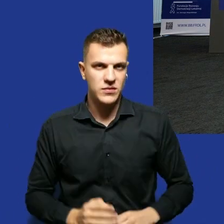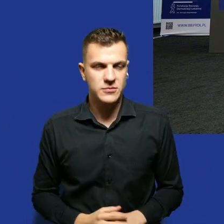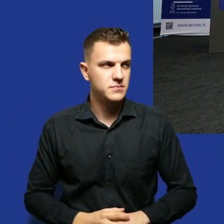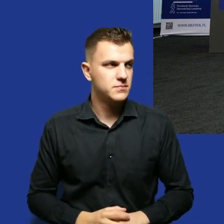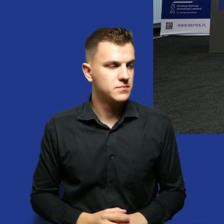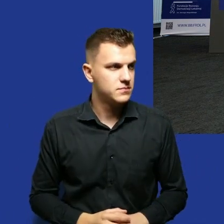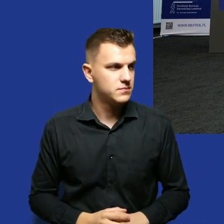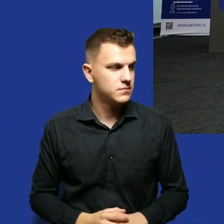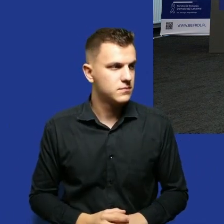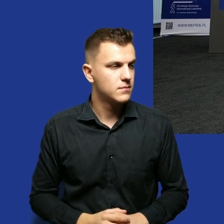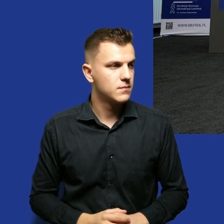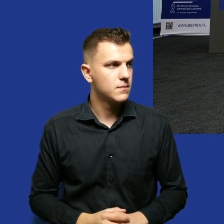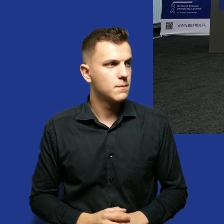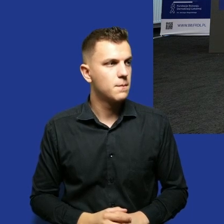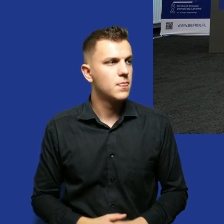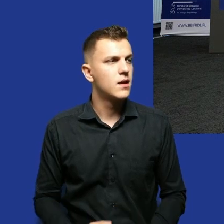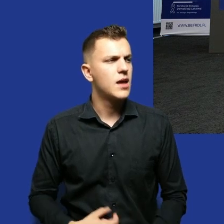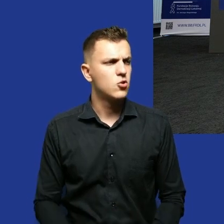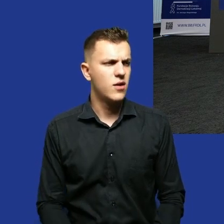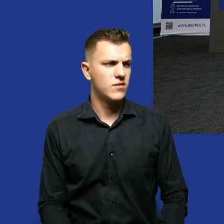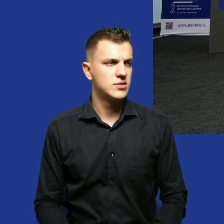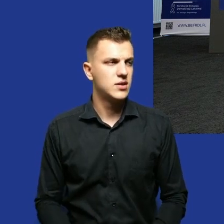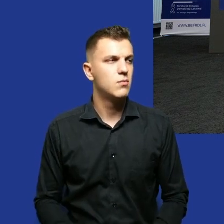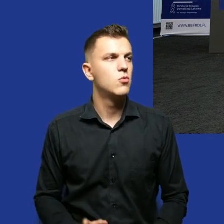nasi goście spróbują odpowiedzieć. Tutaj jeszcze była pani.